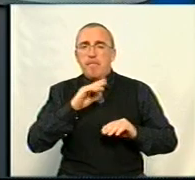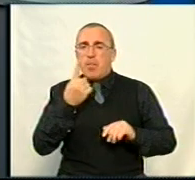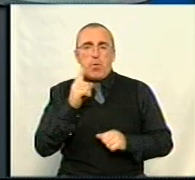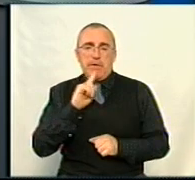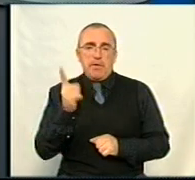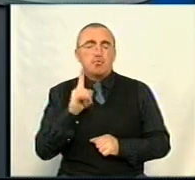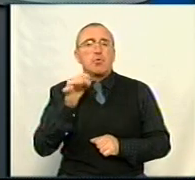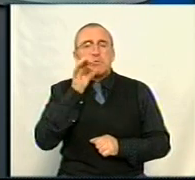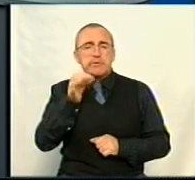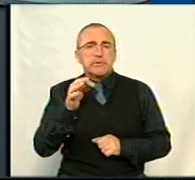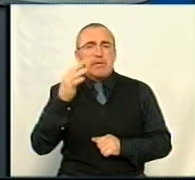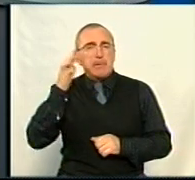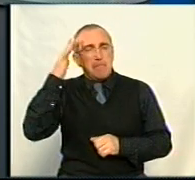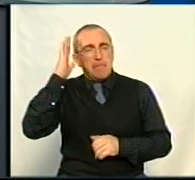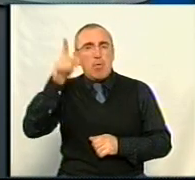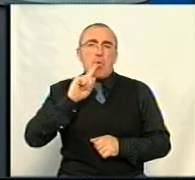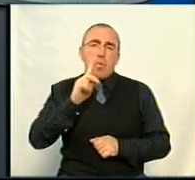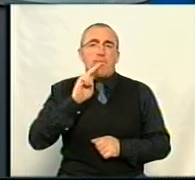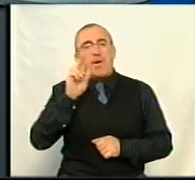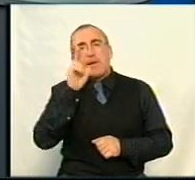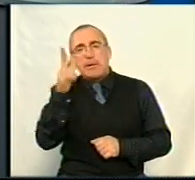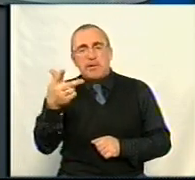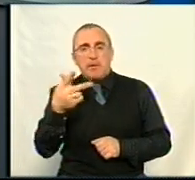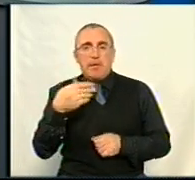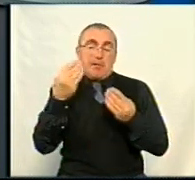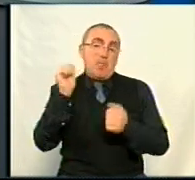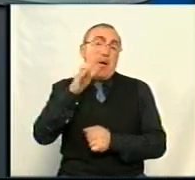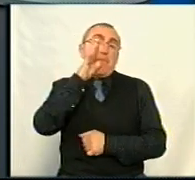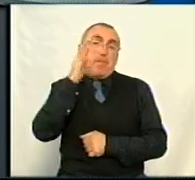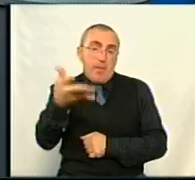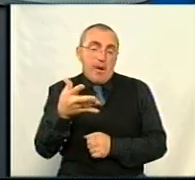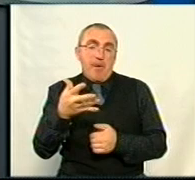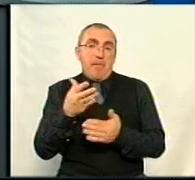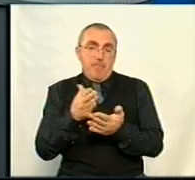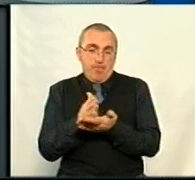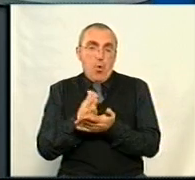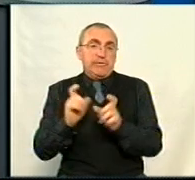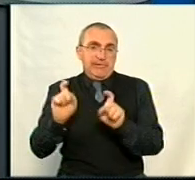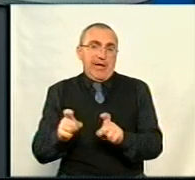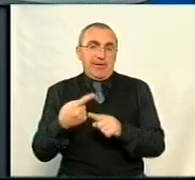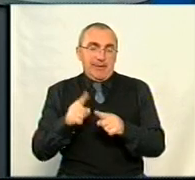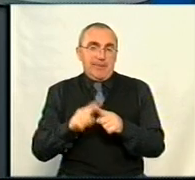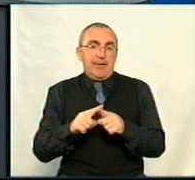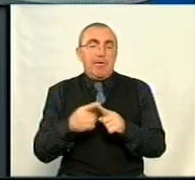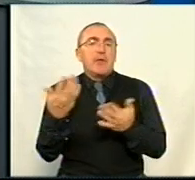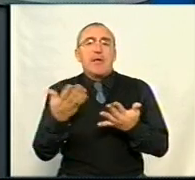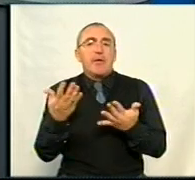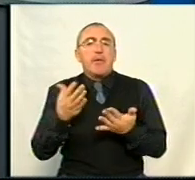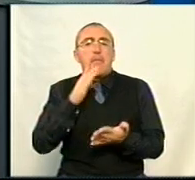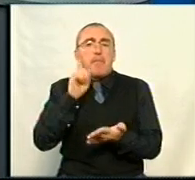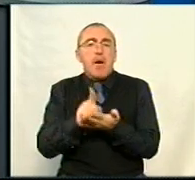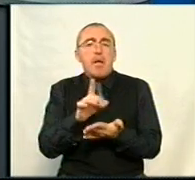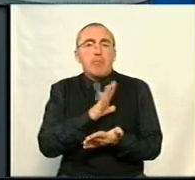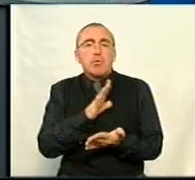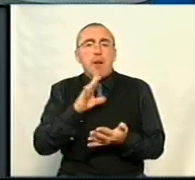Що ви ставите собі за меті через рік, два, три, дай Бог вам, п'ять років протриматись на цій посаді? Який має бути